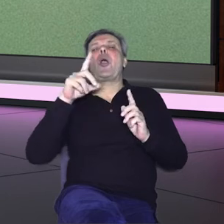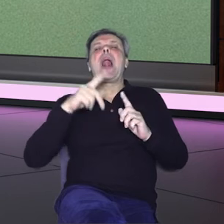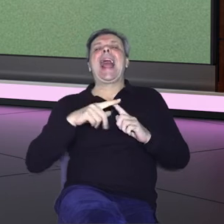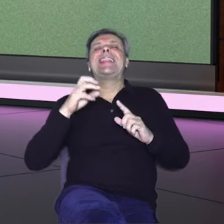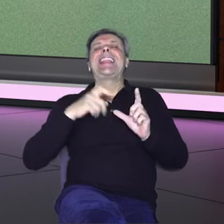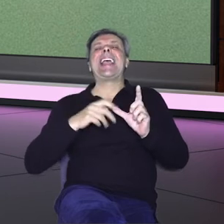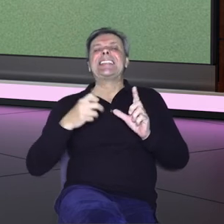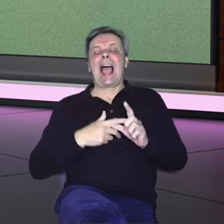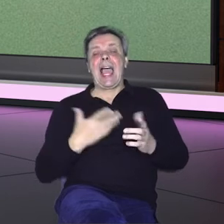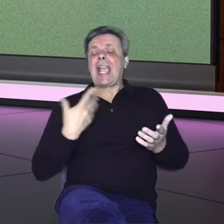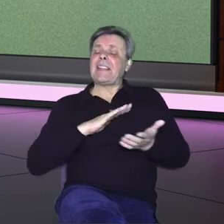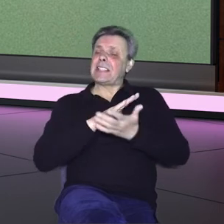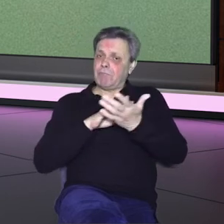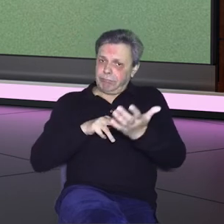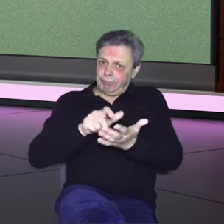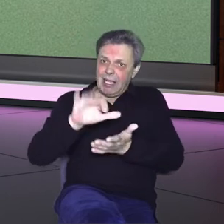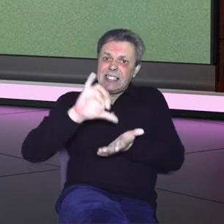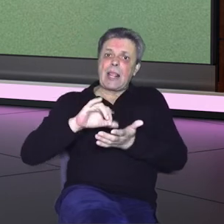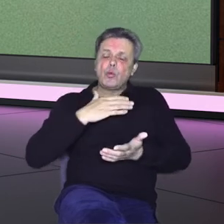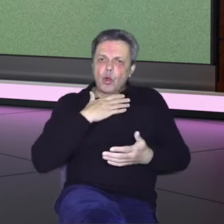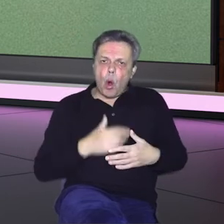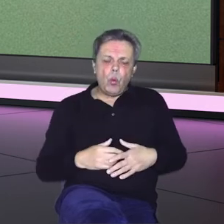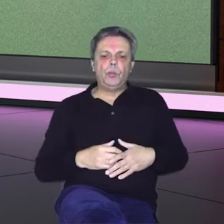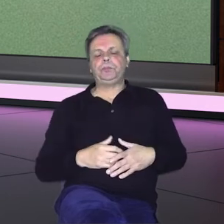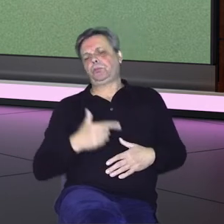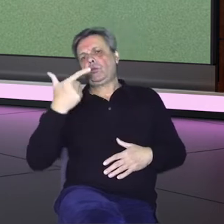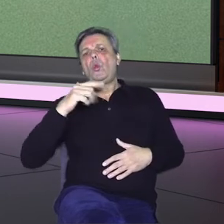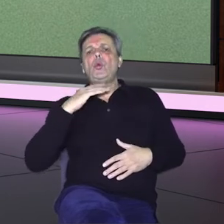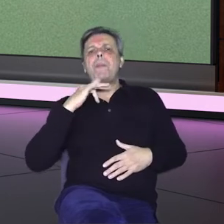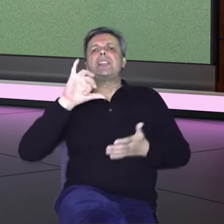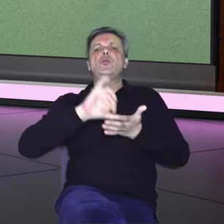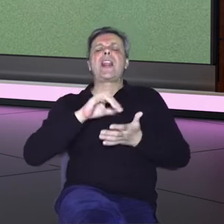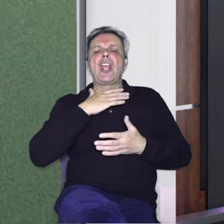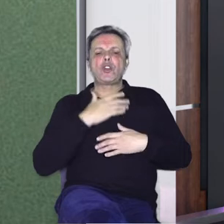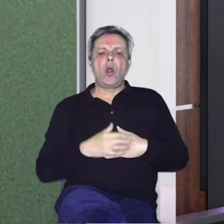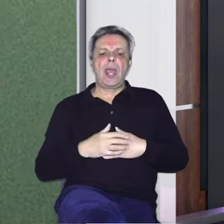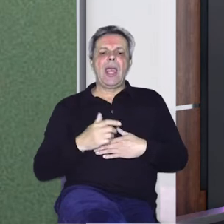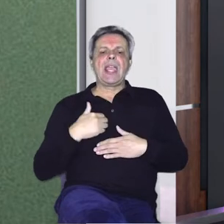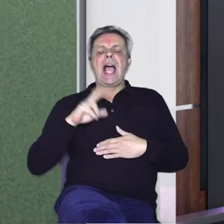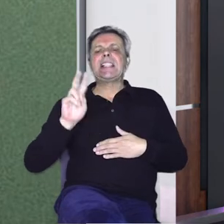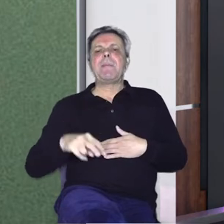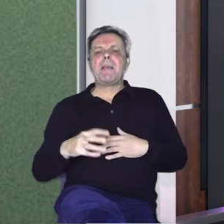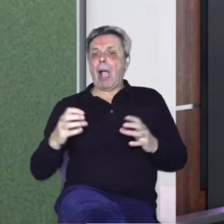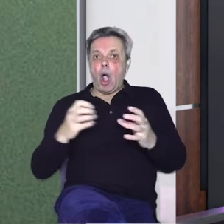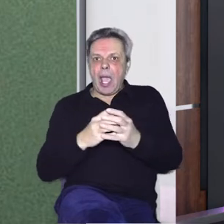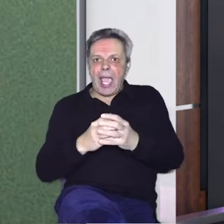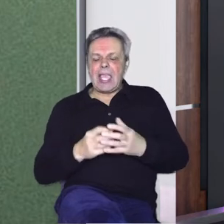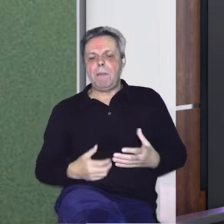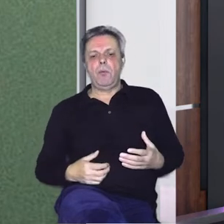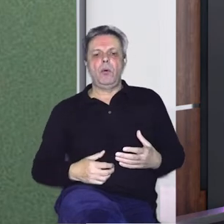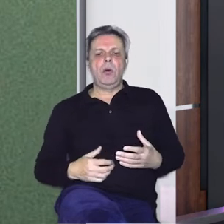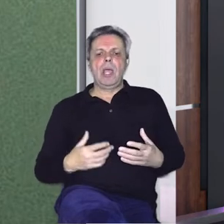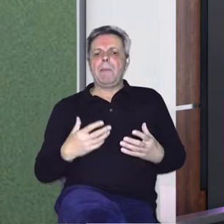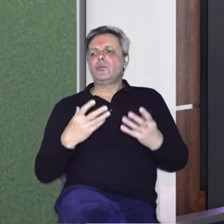teški. I kad sam krenuo u srednjoj školu, to je već nešto izrelija doba, u drugom razredu srednje, sam imao tu neku ekipu,